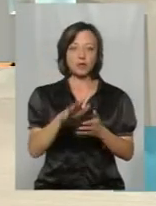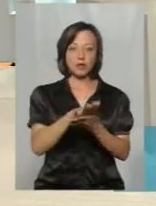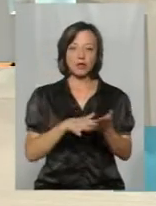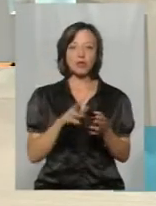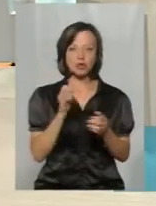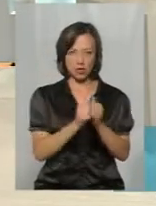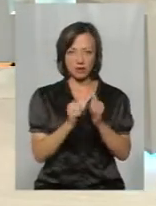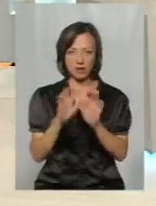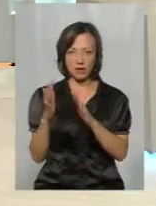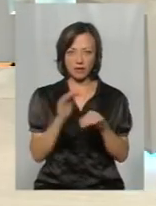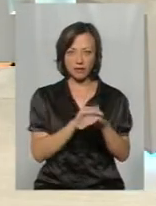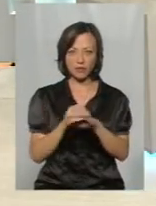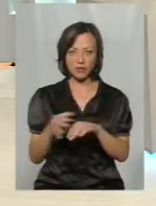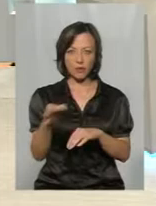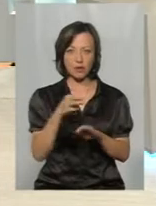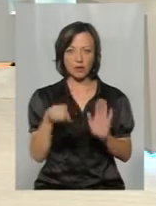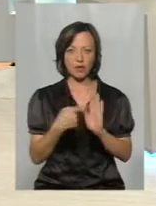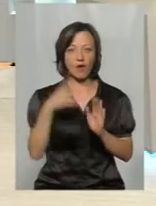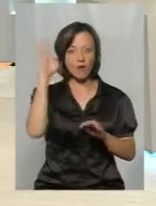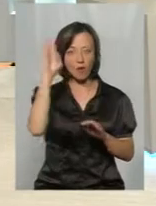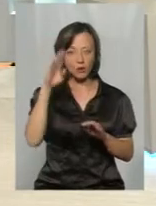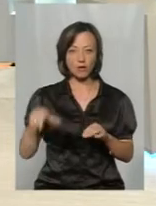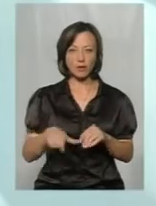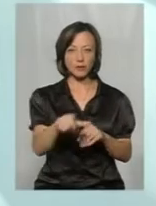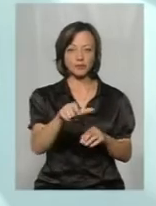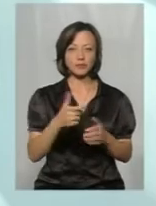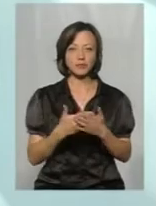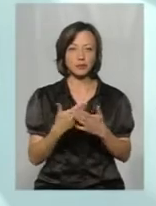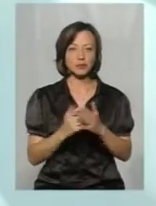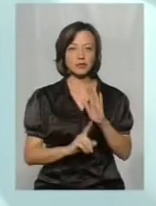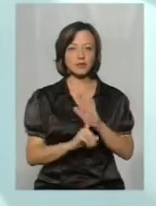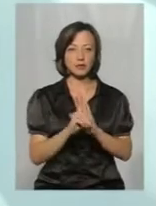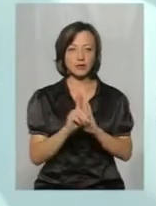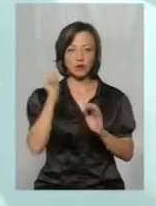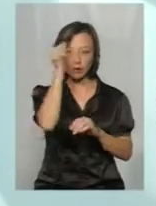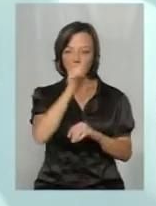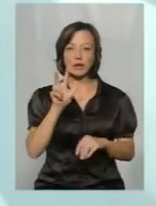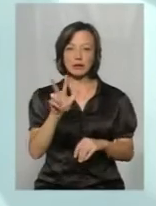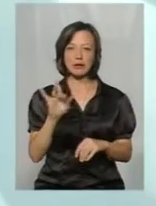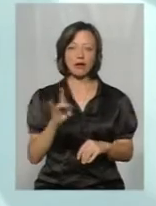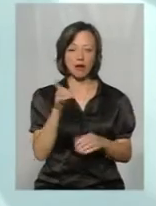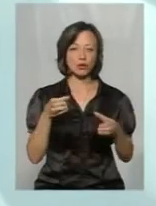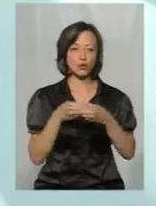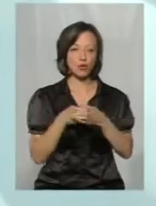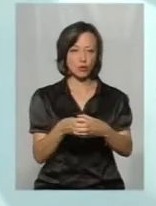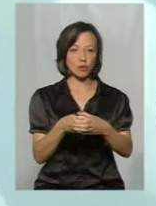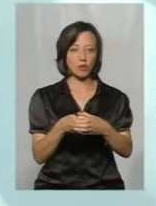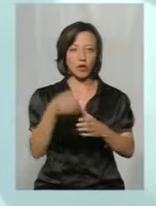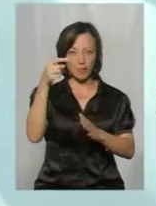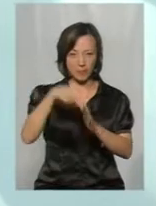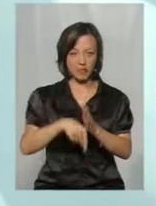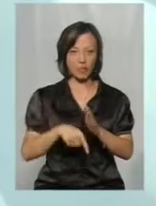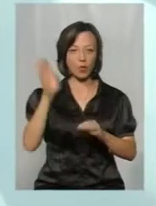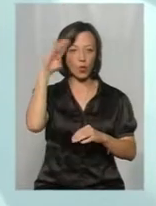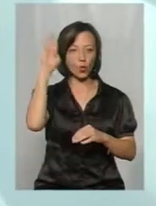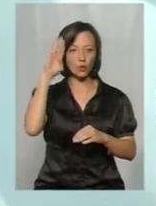Як часто такі випадки фіксують в області? Саме в родоймах? Наприклад, з початку року три рази відділення підводного розмінування